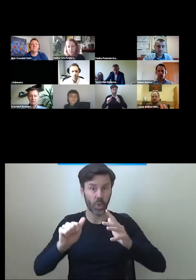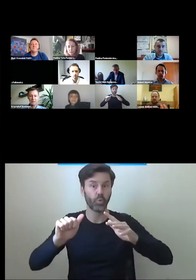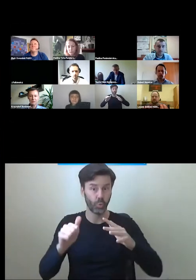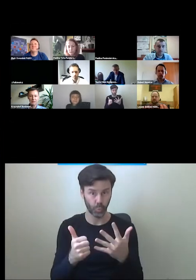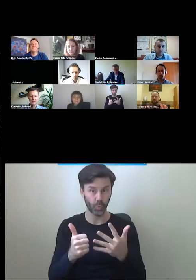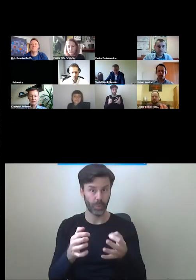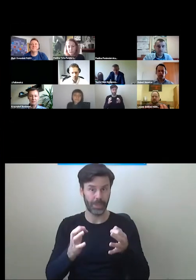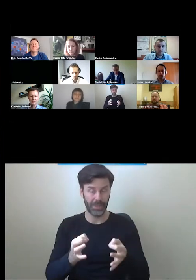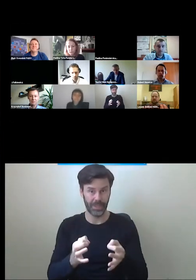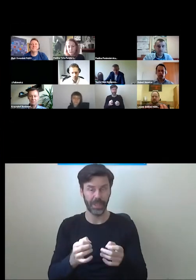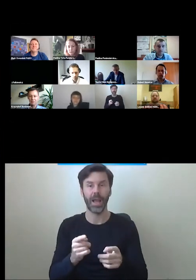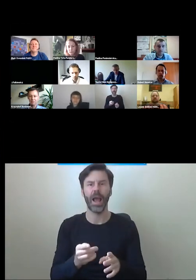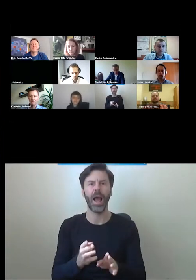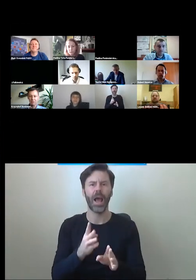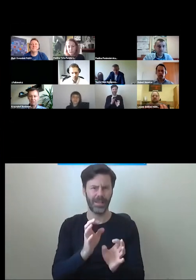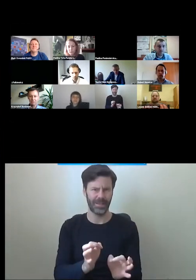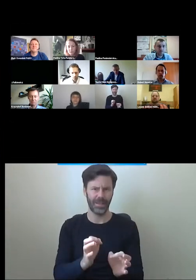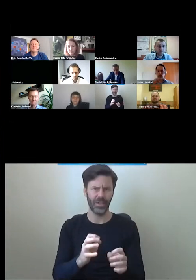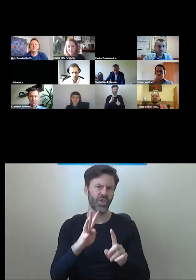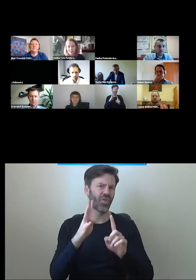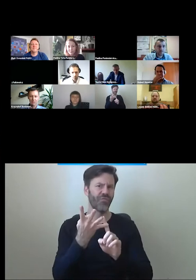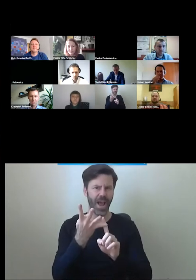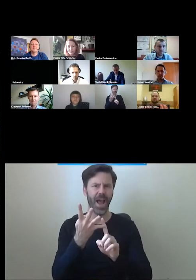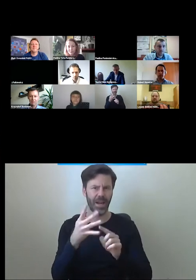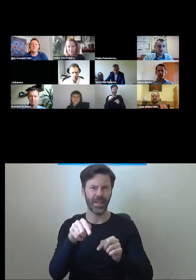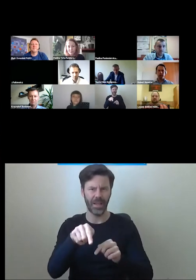cyklu, a czwarte w formie webinarium.